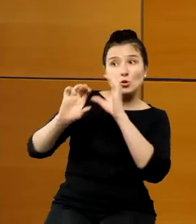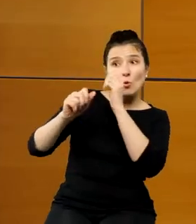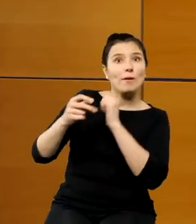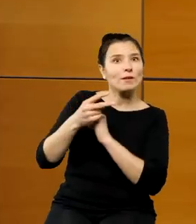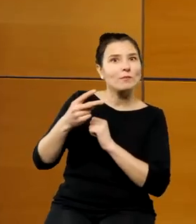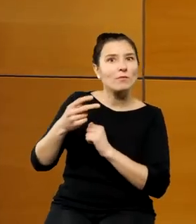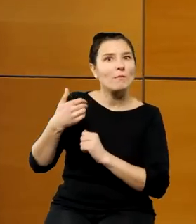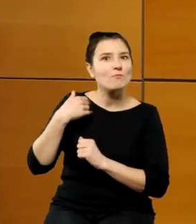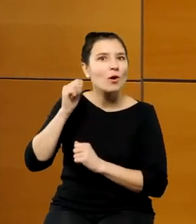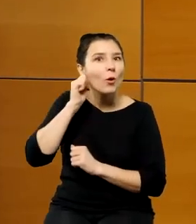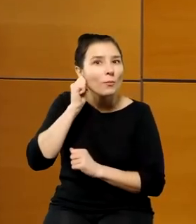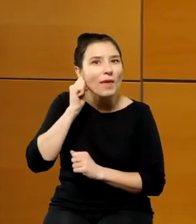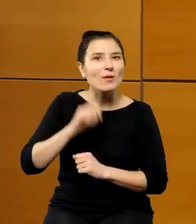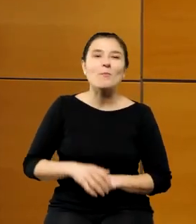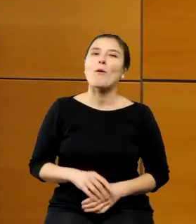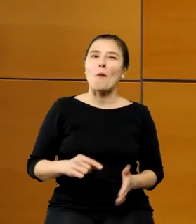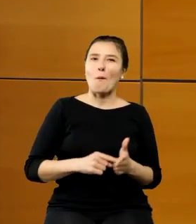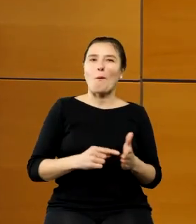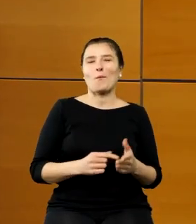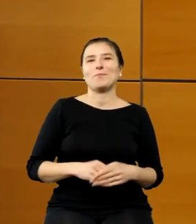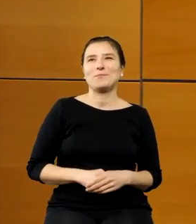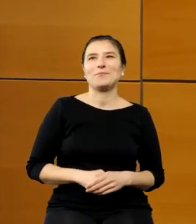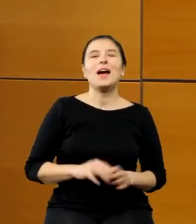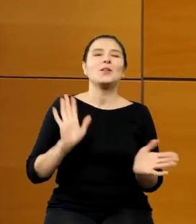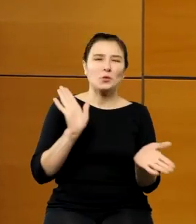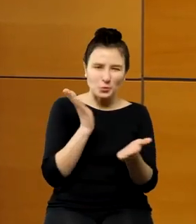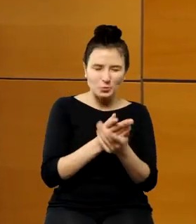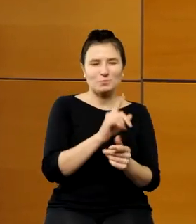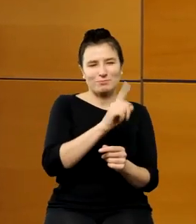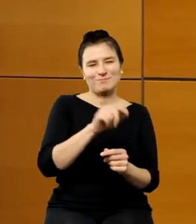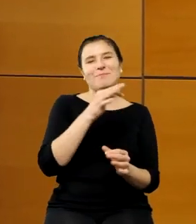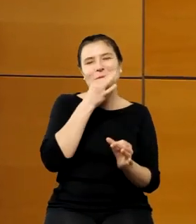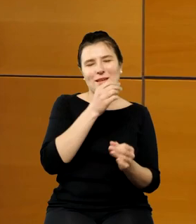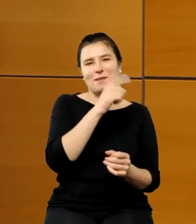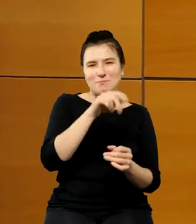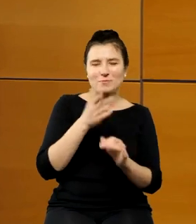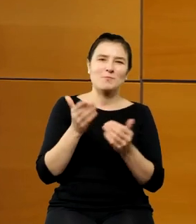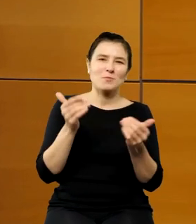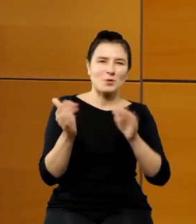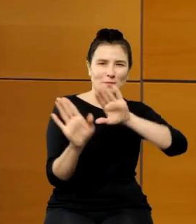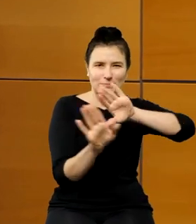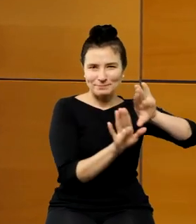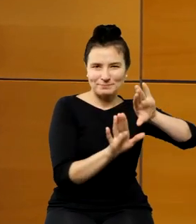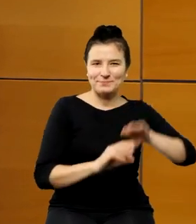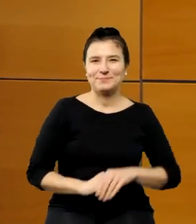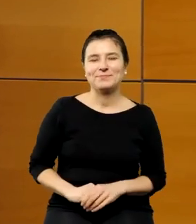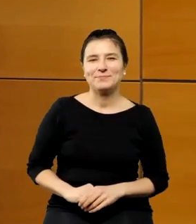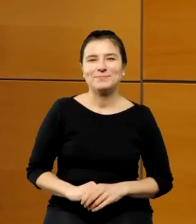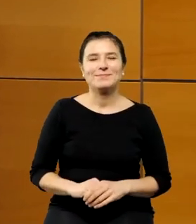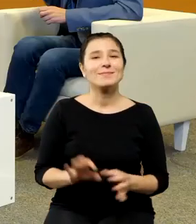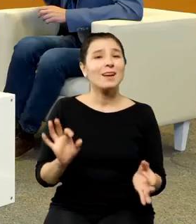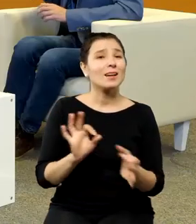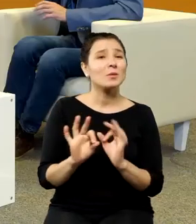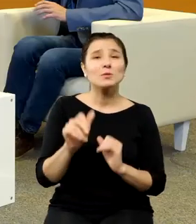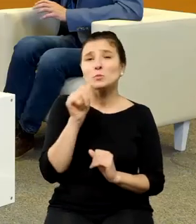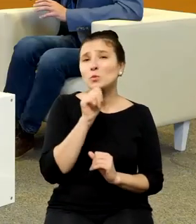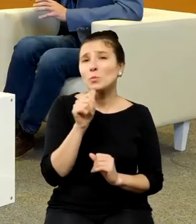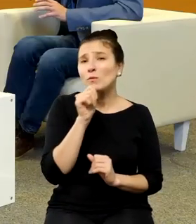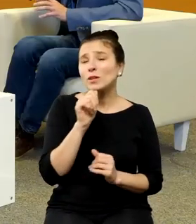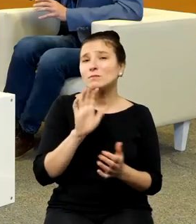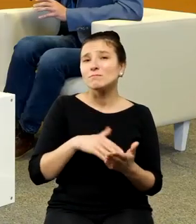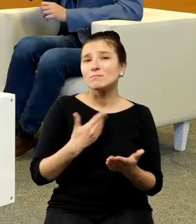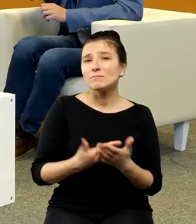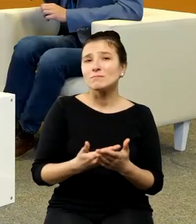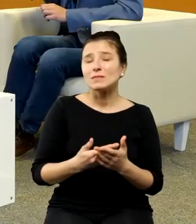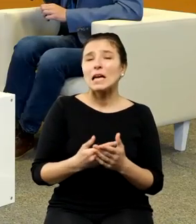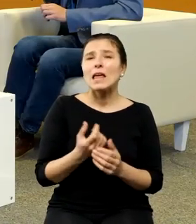Taki miałem cel, teraz powiedzieliśmy, to mamy do słowa. Mamy to już odfajkowane i możemy to pominąć. A gdybyśmy spróbowali w takim razie zatrzymać się